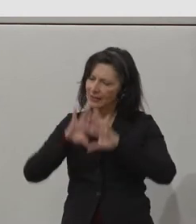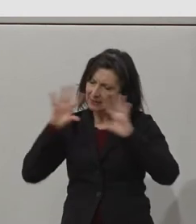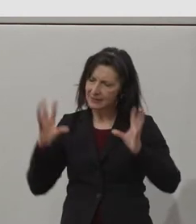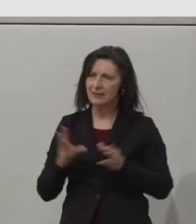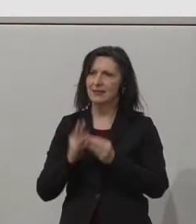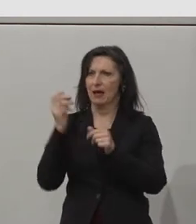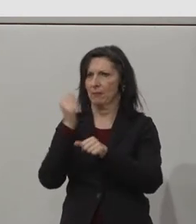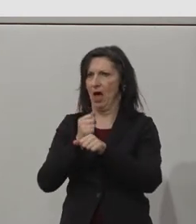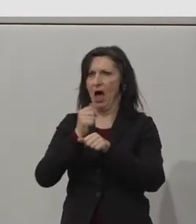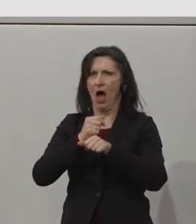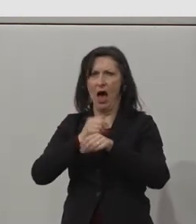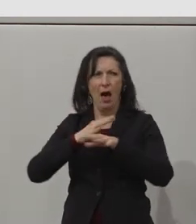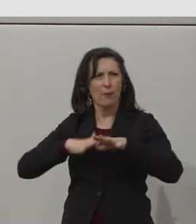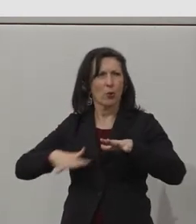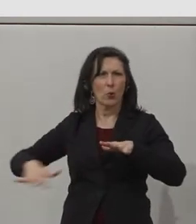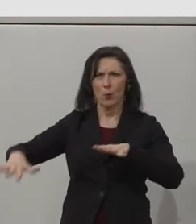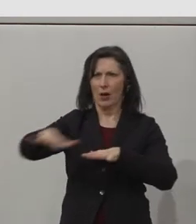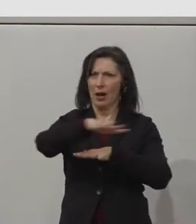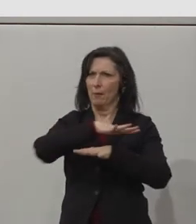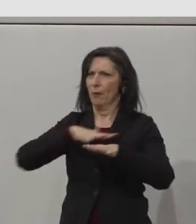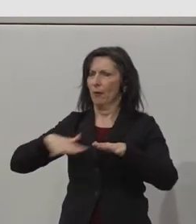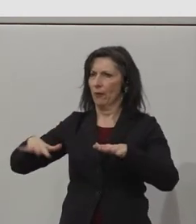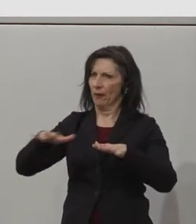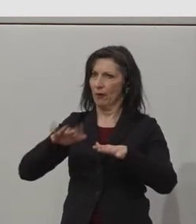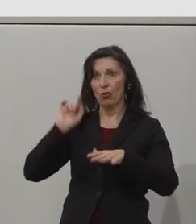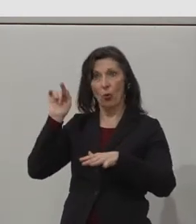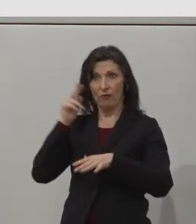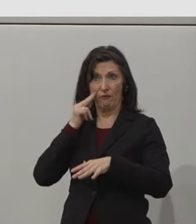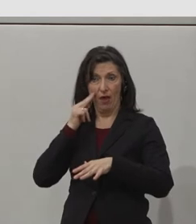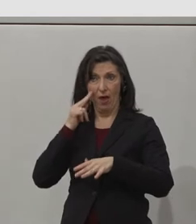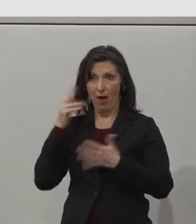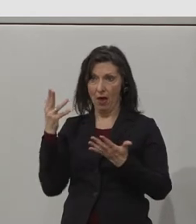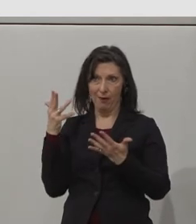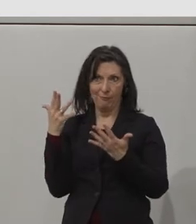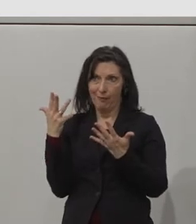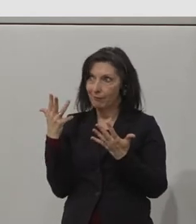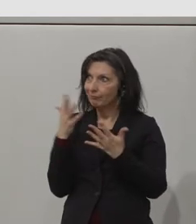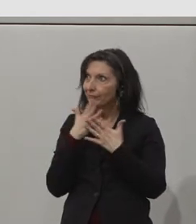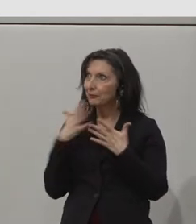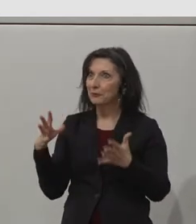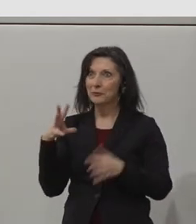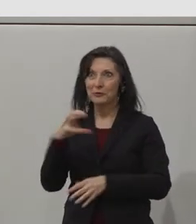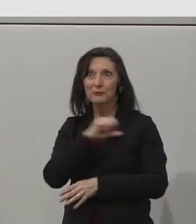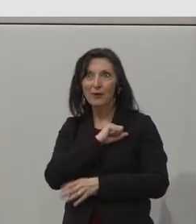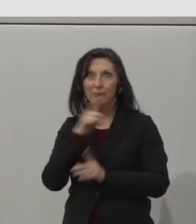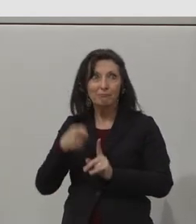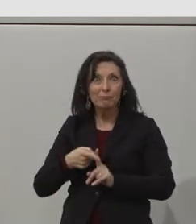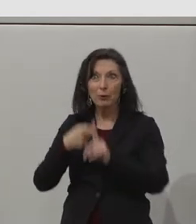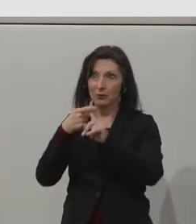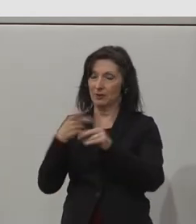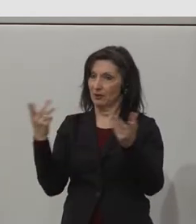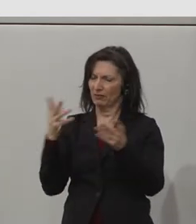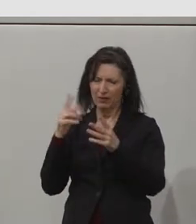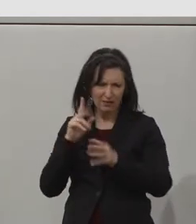The feedback, as I say, has been nothing but positive. It has improved the team morale and really helped the